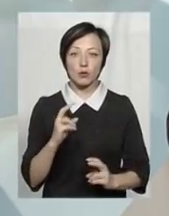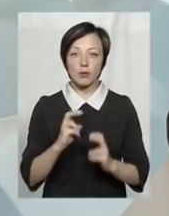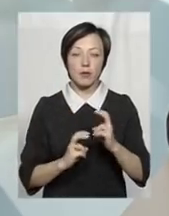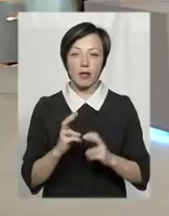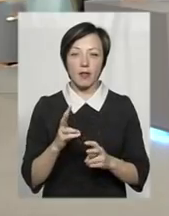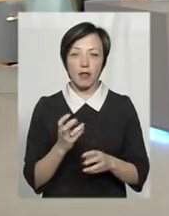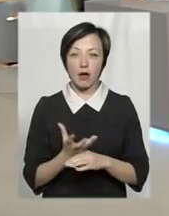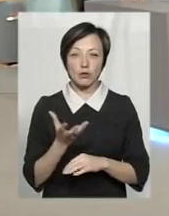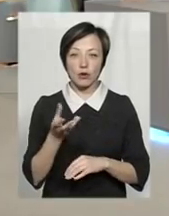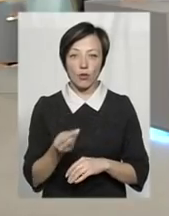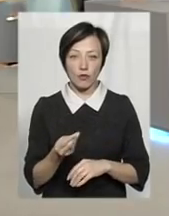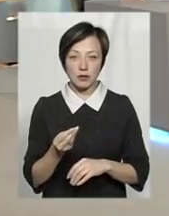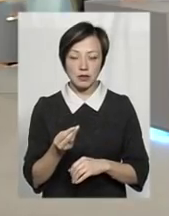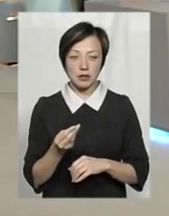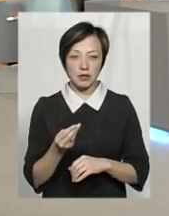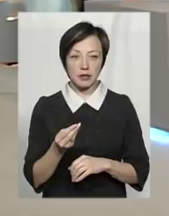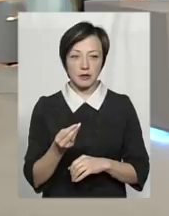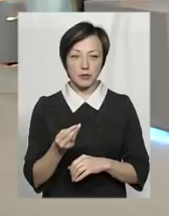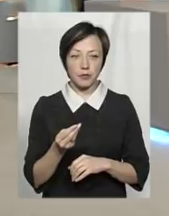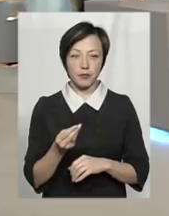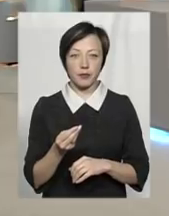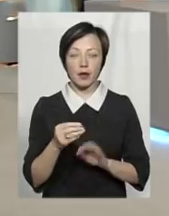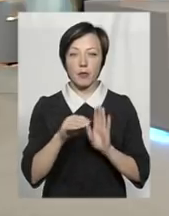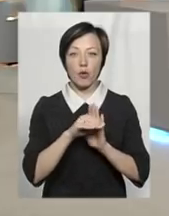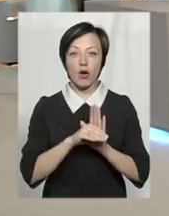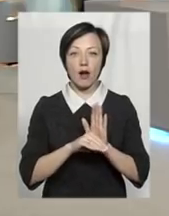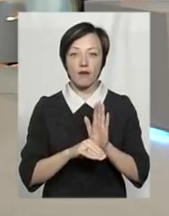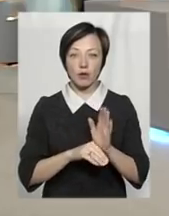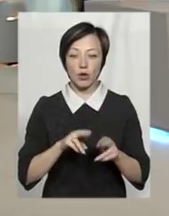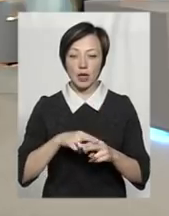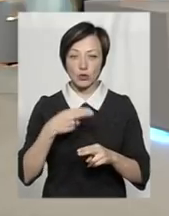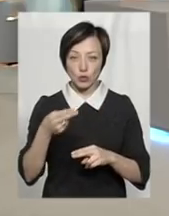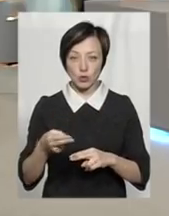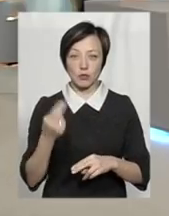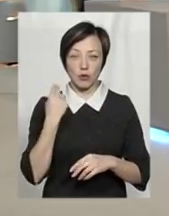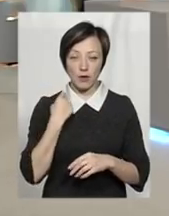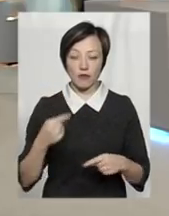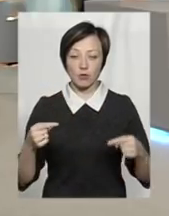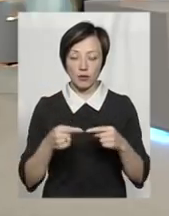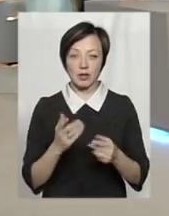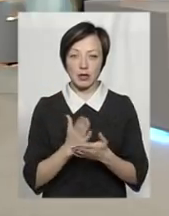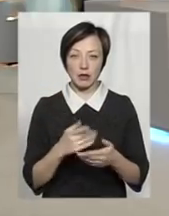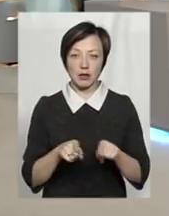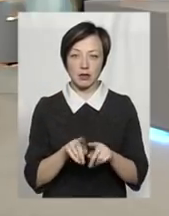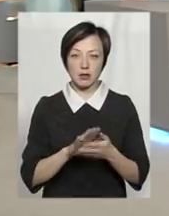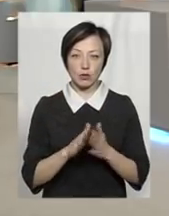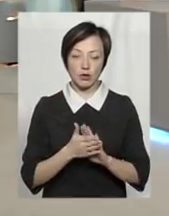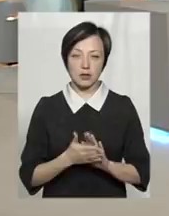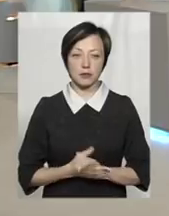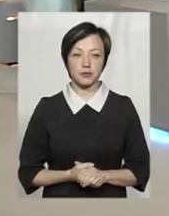не розраховується по тому графіку реструктуризації, відповідно, от є така ситуація.